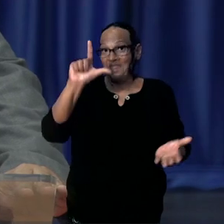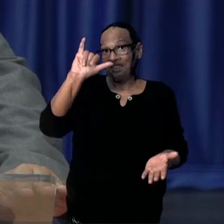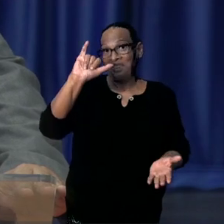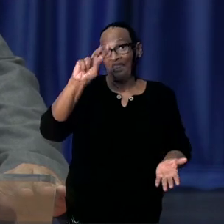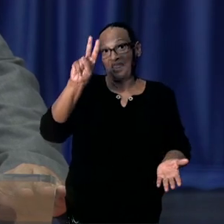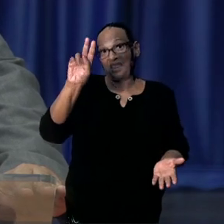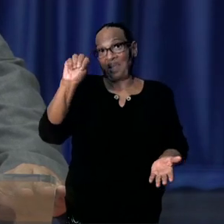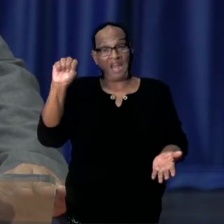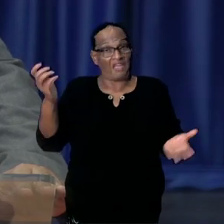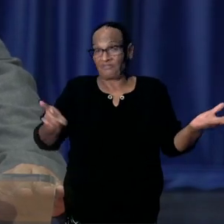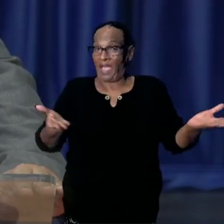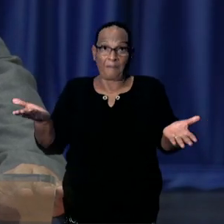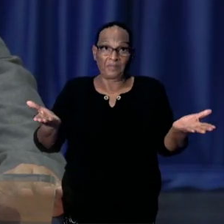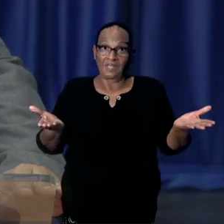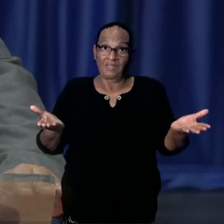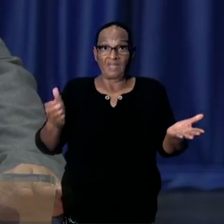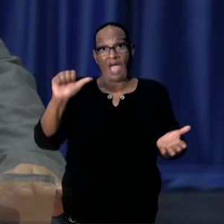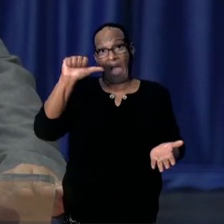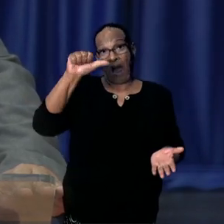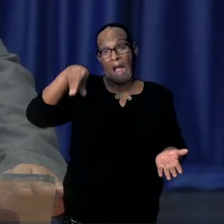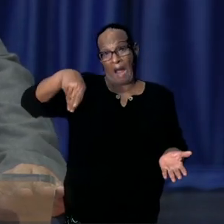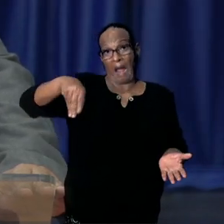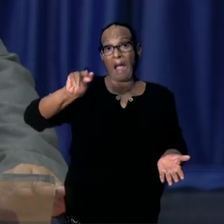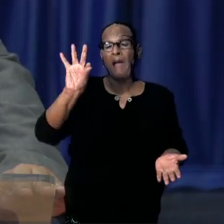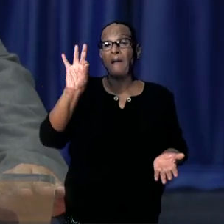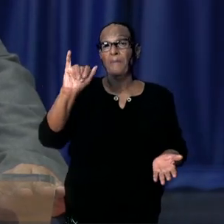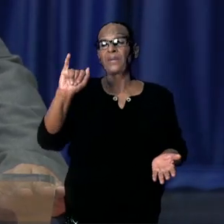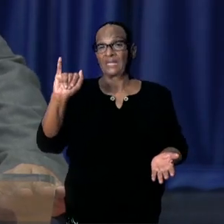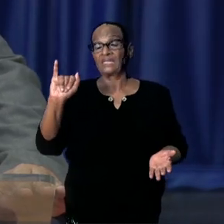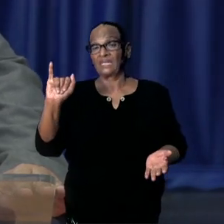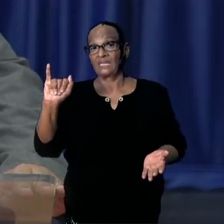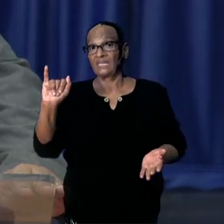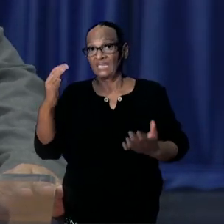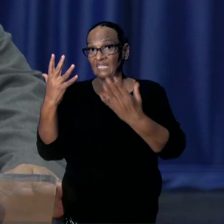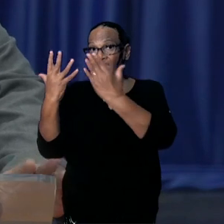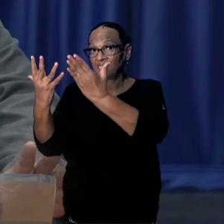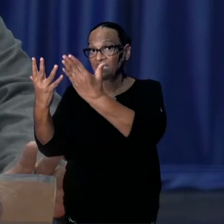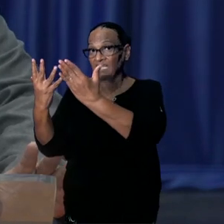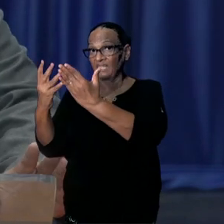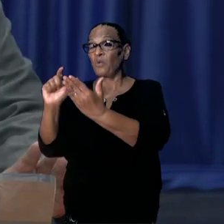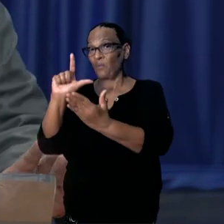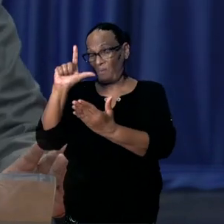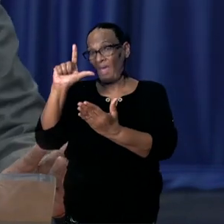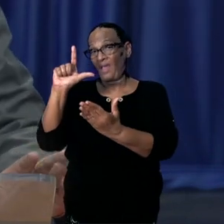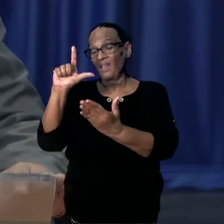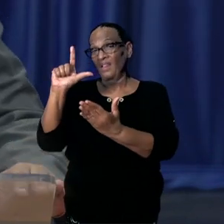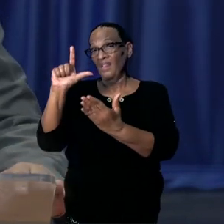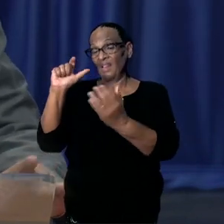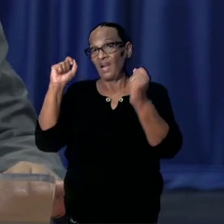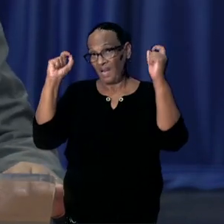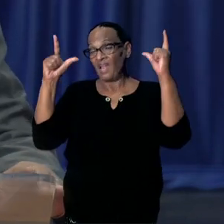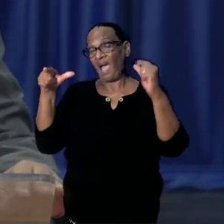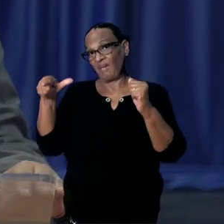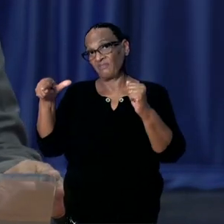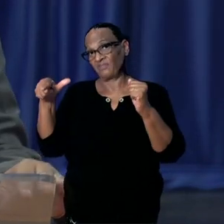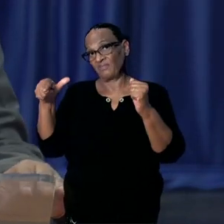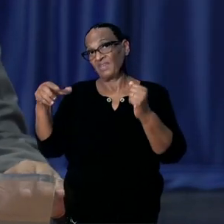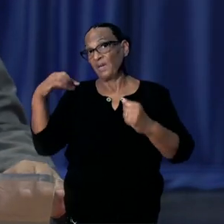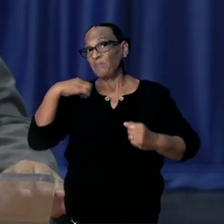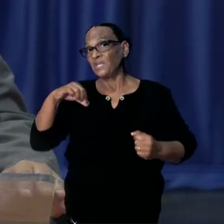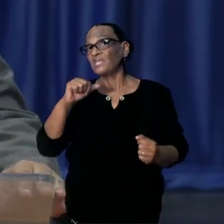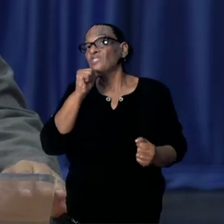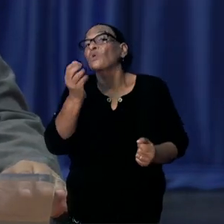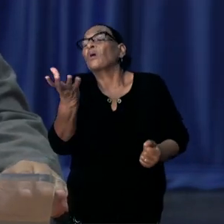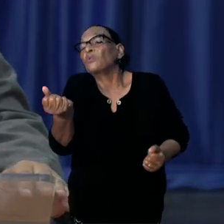Of de Appenti is wel live. Dat is wel oké, maar minister, wil het even op uw bord leggen.